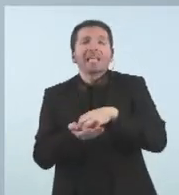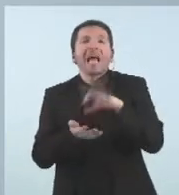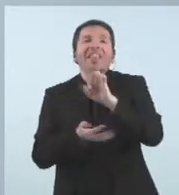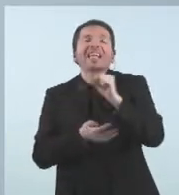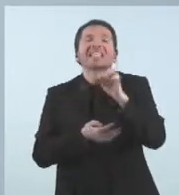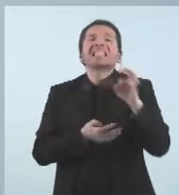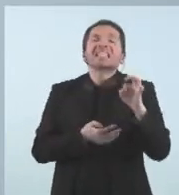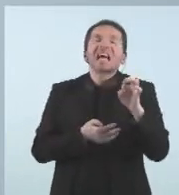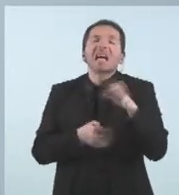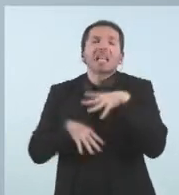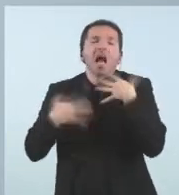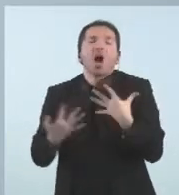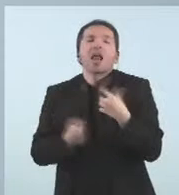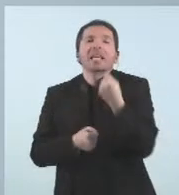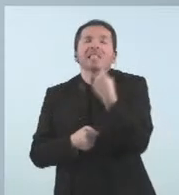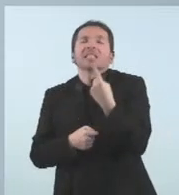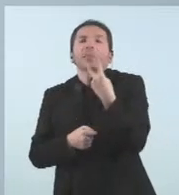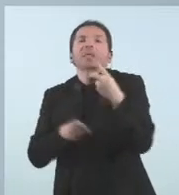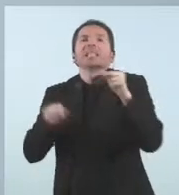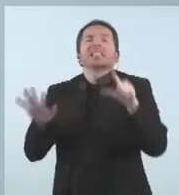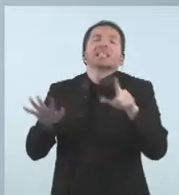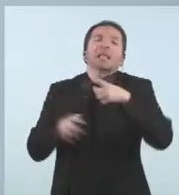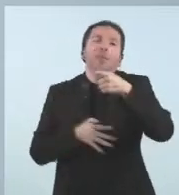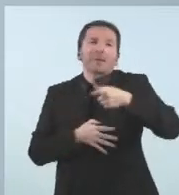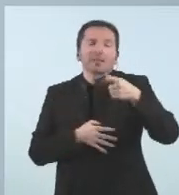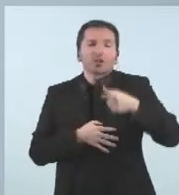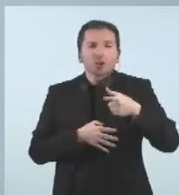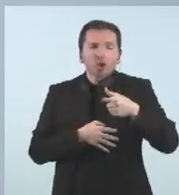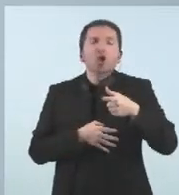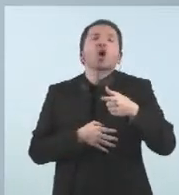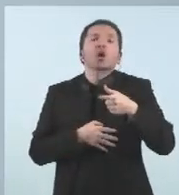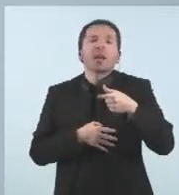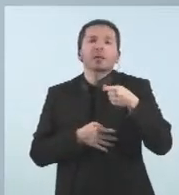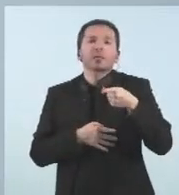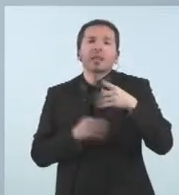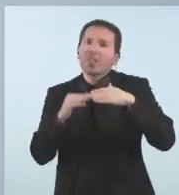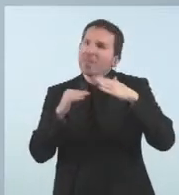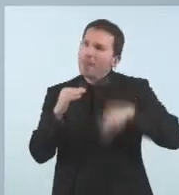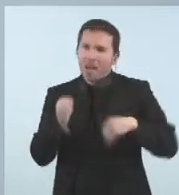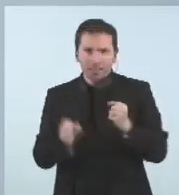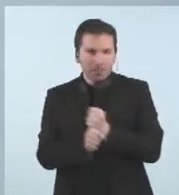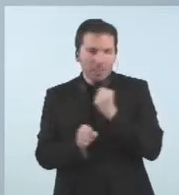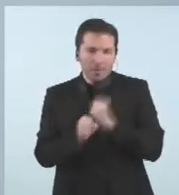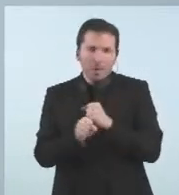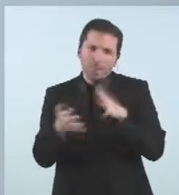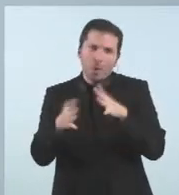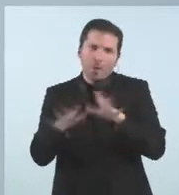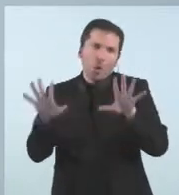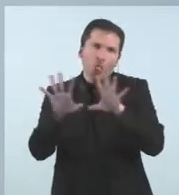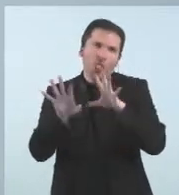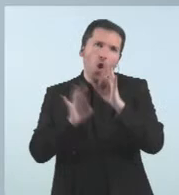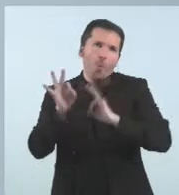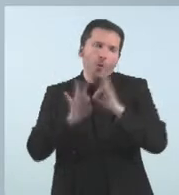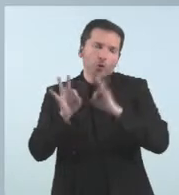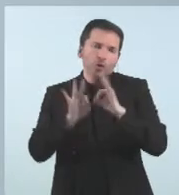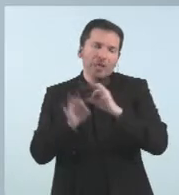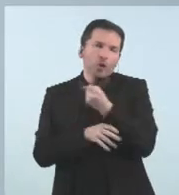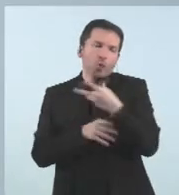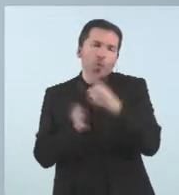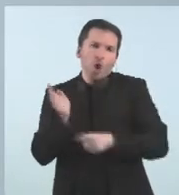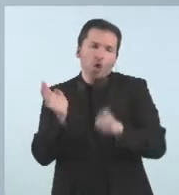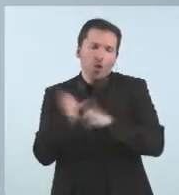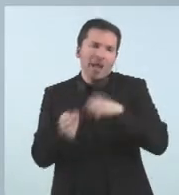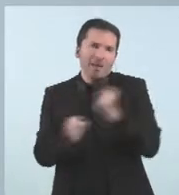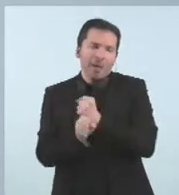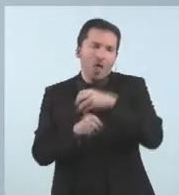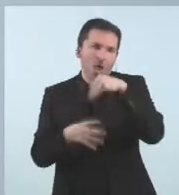ha 127 persones de la plantilla que estan de baixa laboral, que representa un 10% de la plantilla total. D'aquestes,